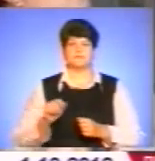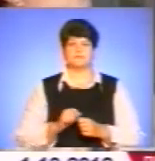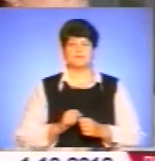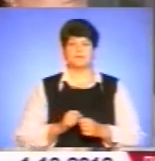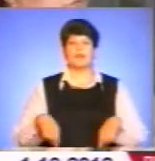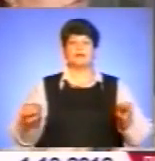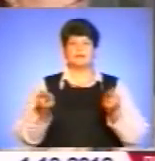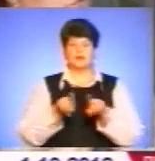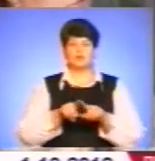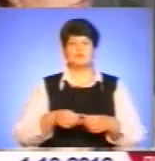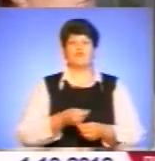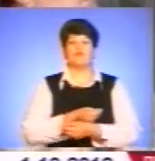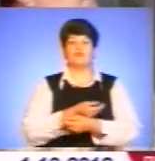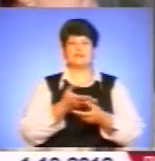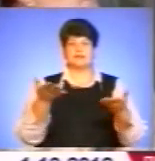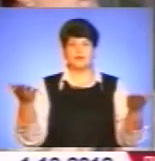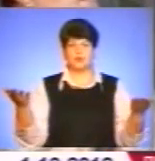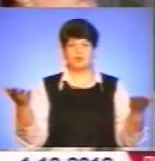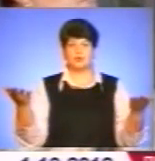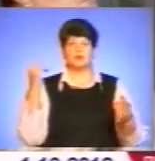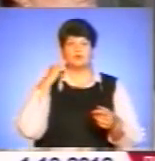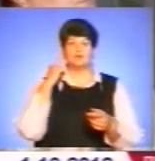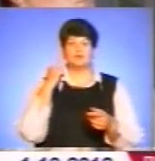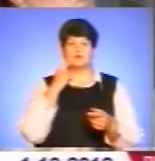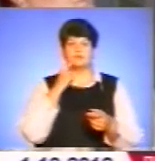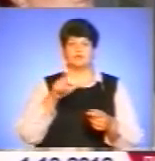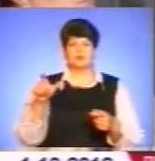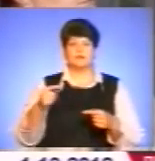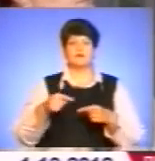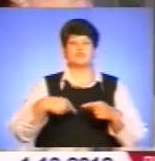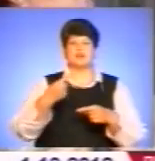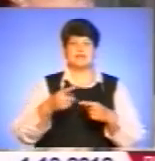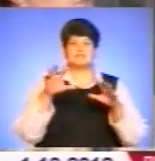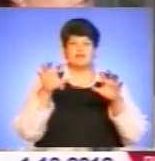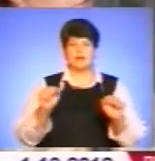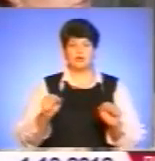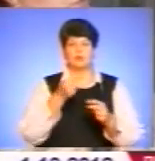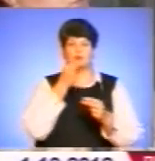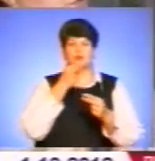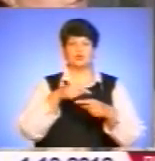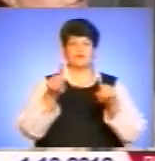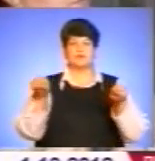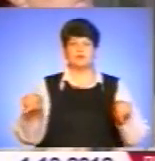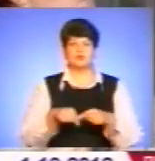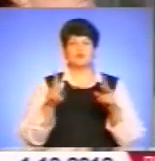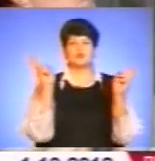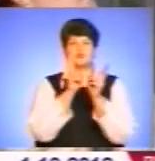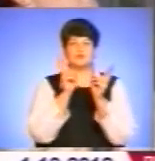Також видають не чуючим людям через владу продуктові набори. Зустрічі отут глухих